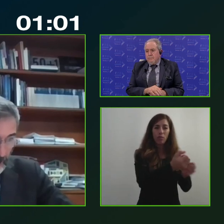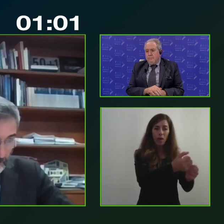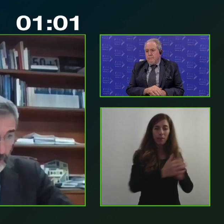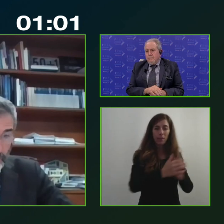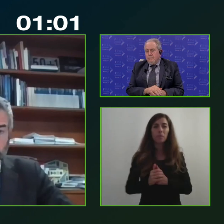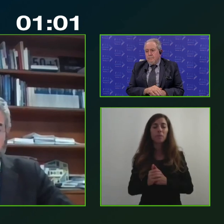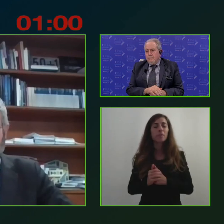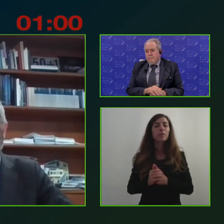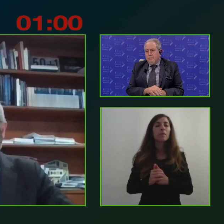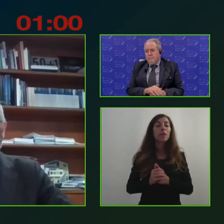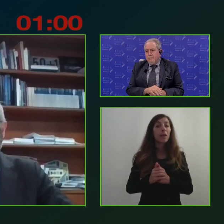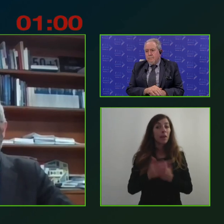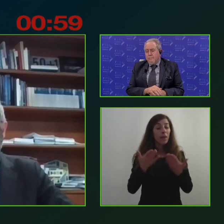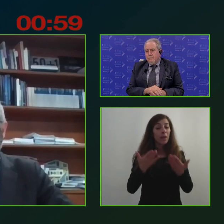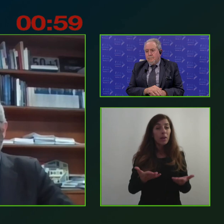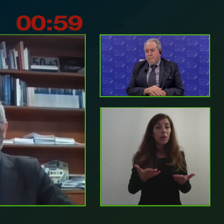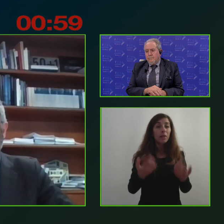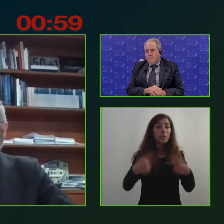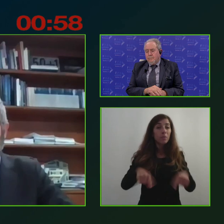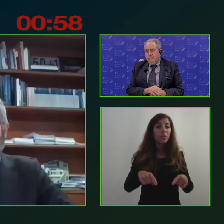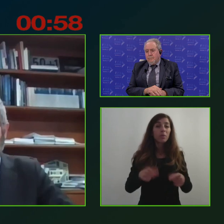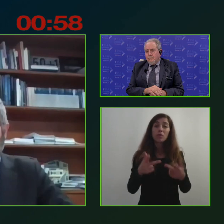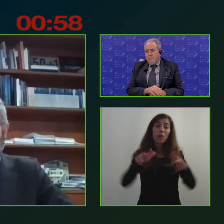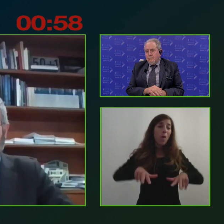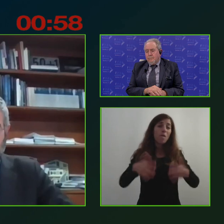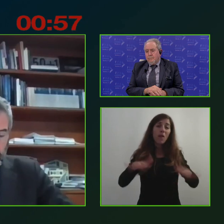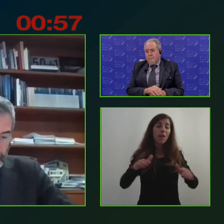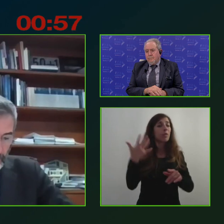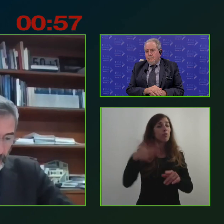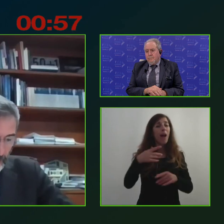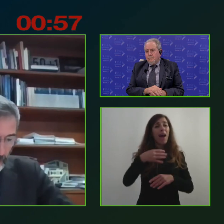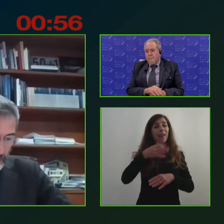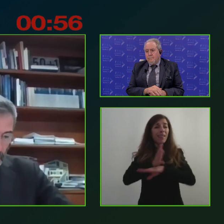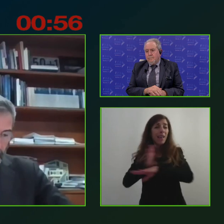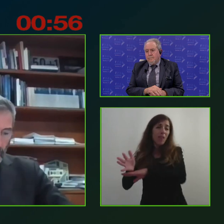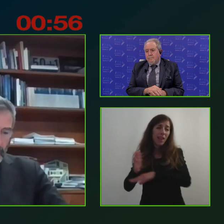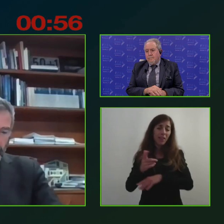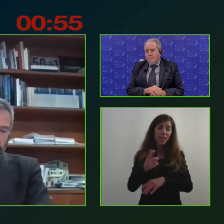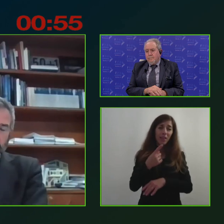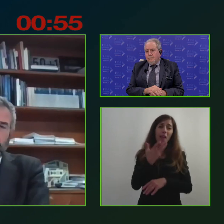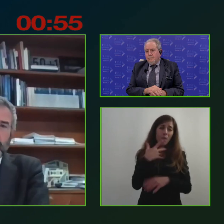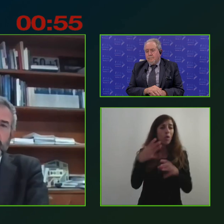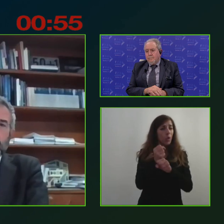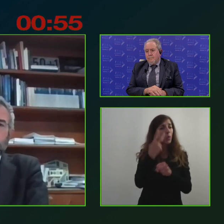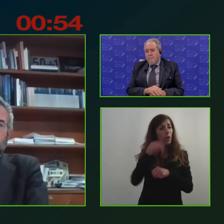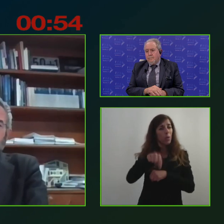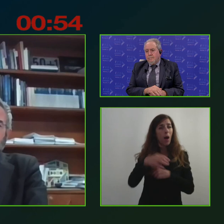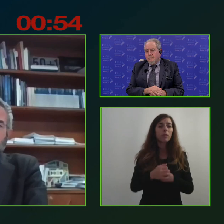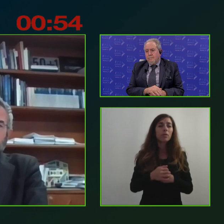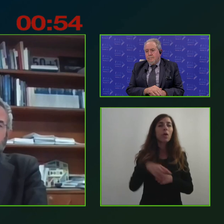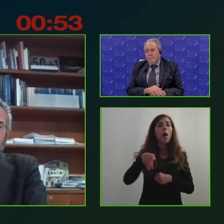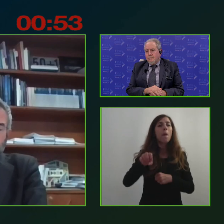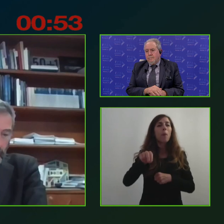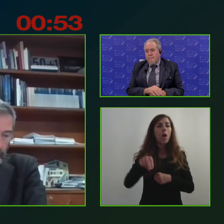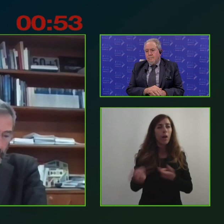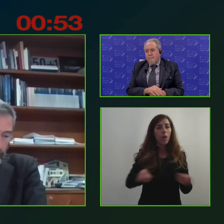e questo ci conferma lo hanno detto un po' tutti gli interventi ma voglio chiudere proprio su questo che il Bon Governance è un elemento